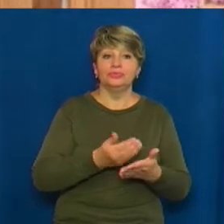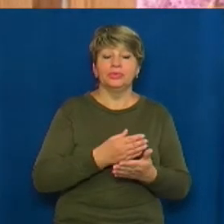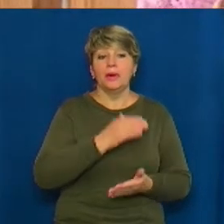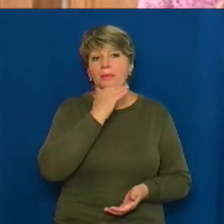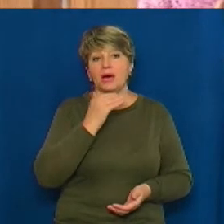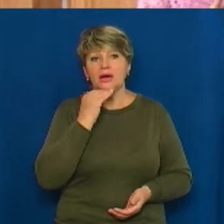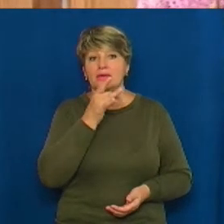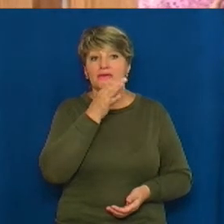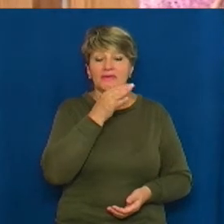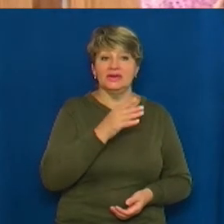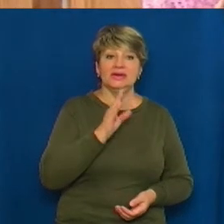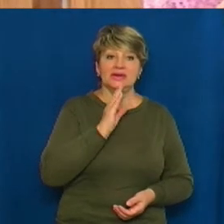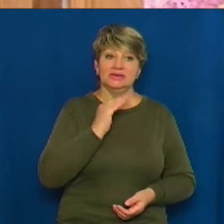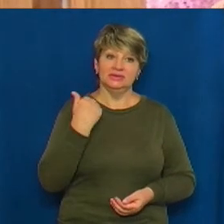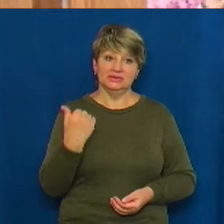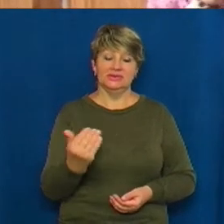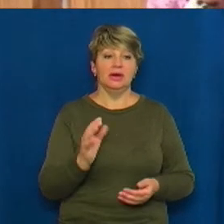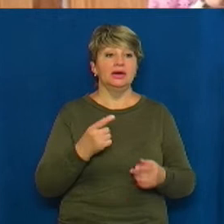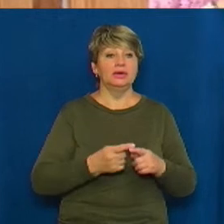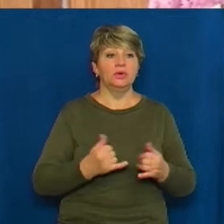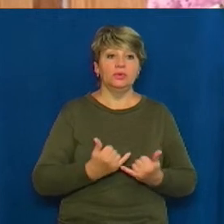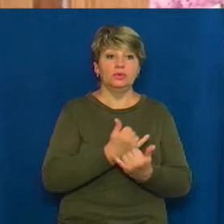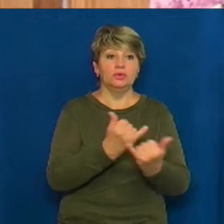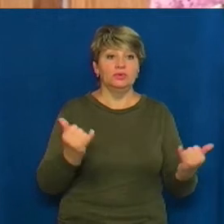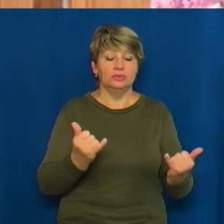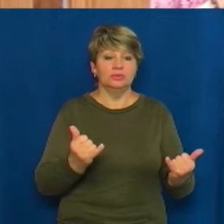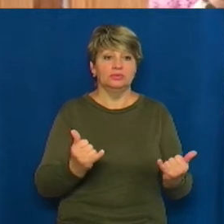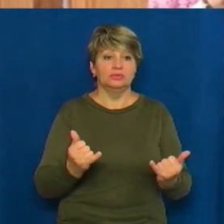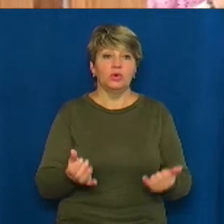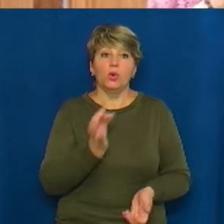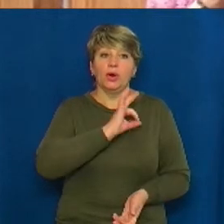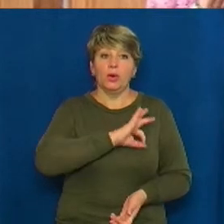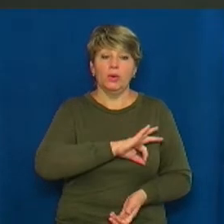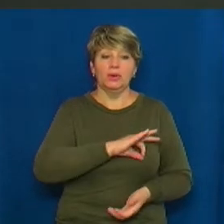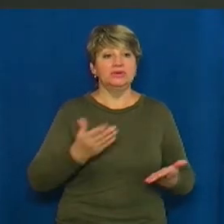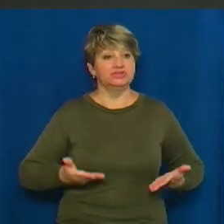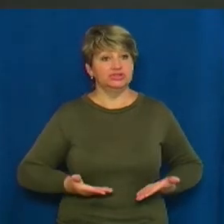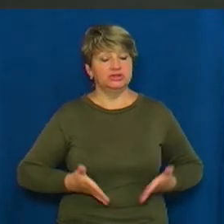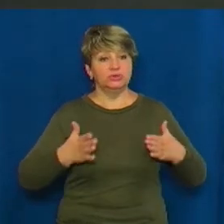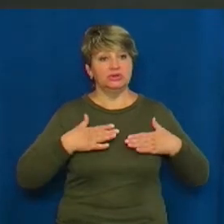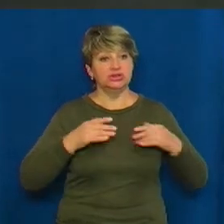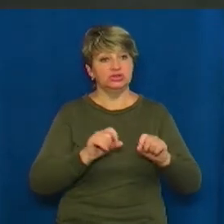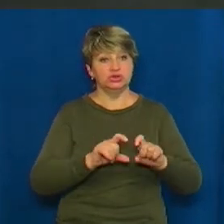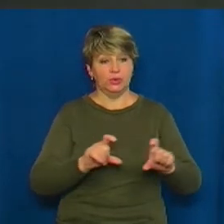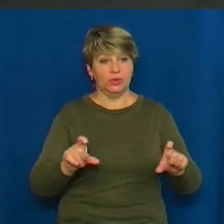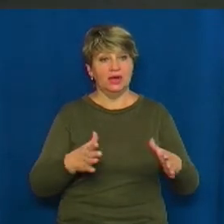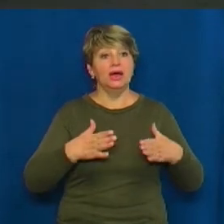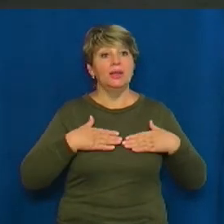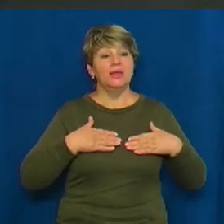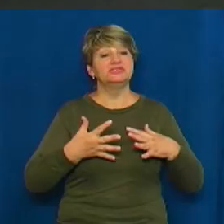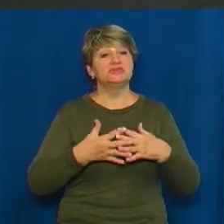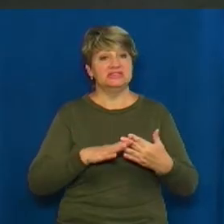Аркадівна також приділяє саме суспільно корисну життю нашої школи, нашого села.